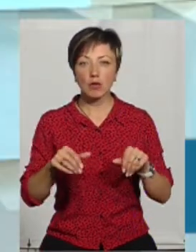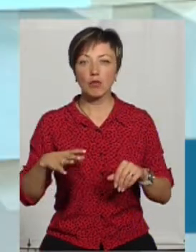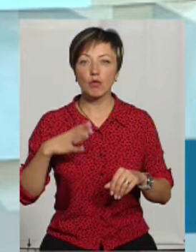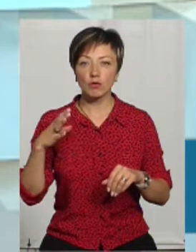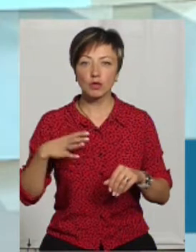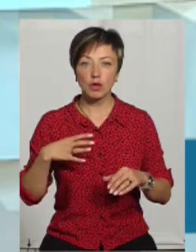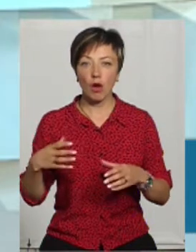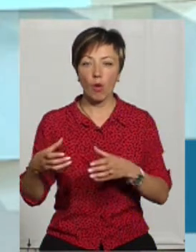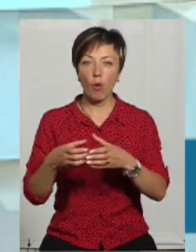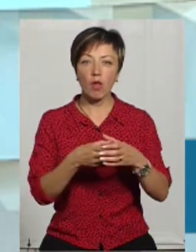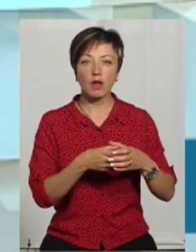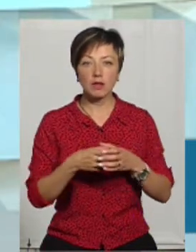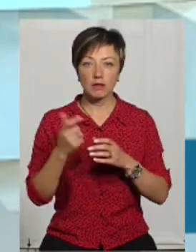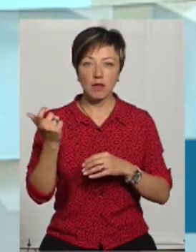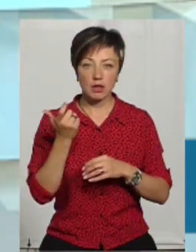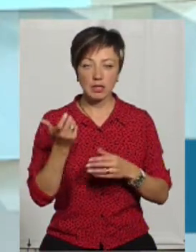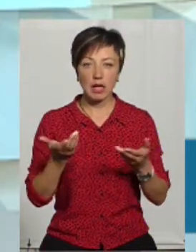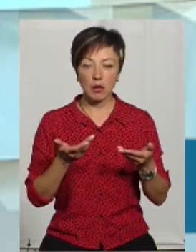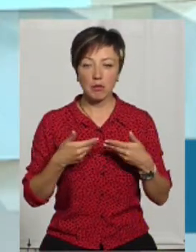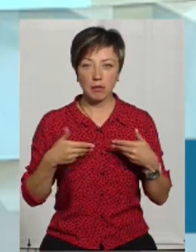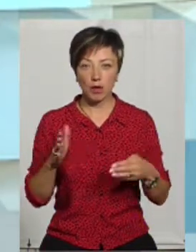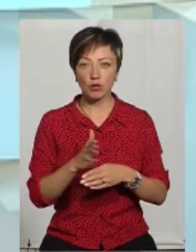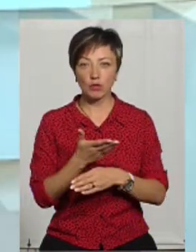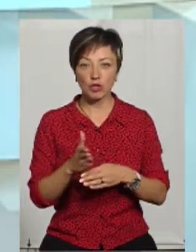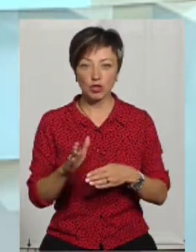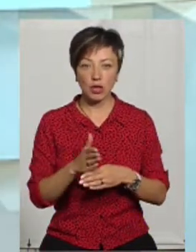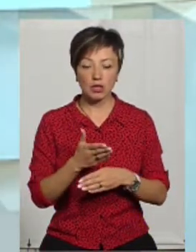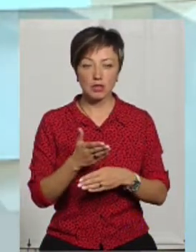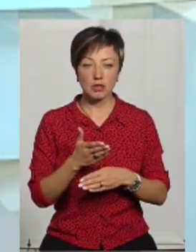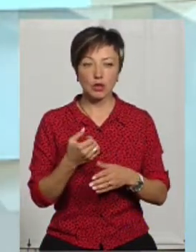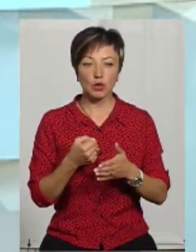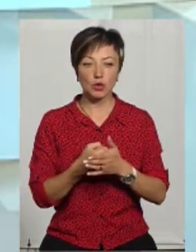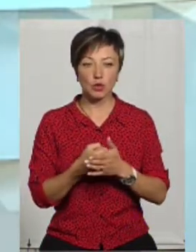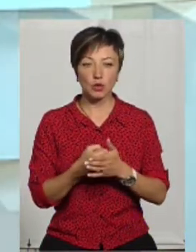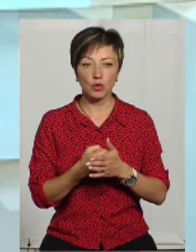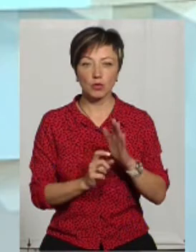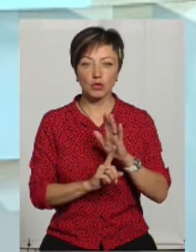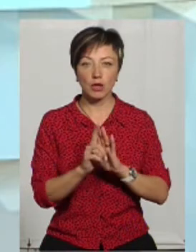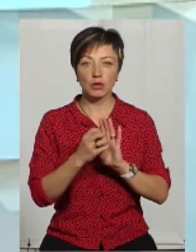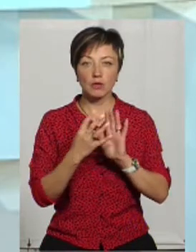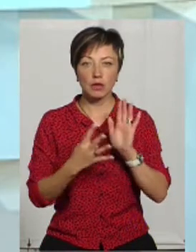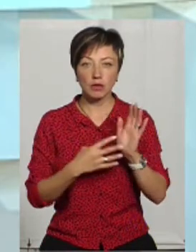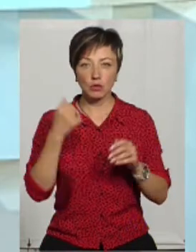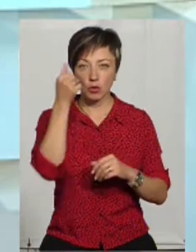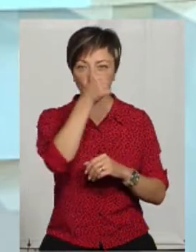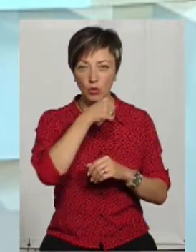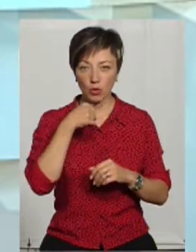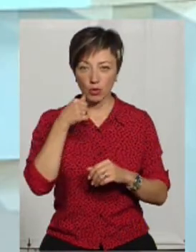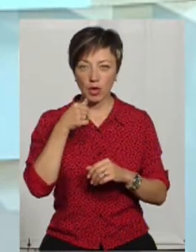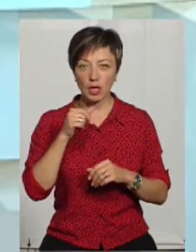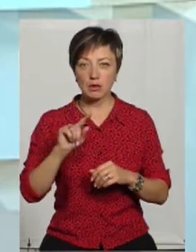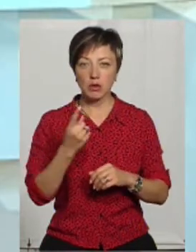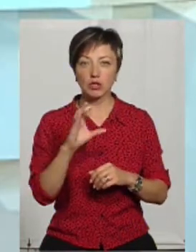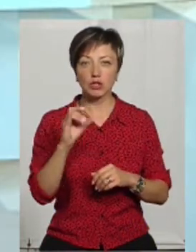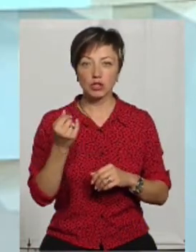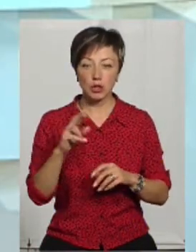бувшої колективної власності, якими ми розпоряджалися до початку 2019 року, з